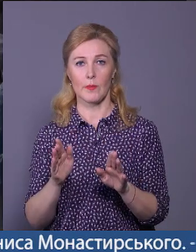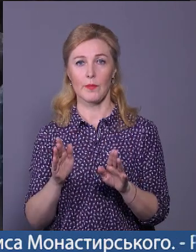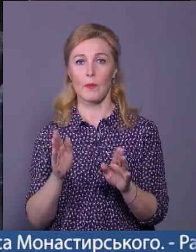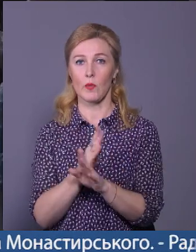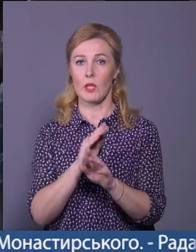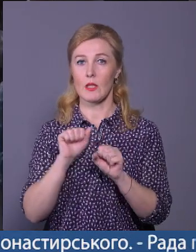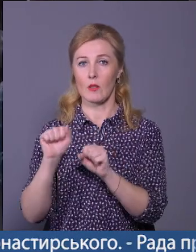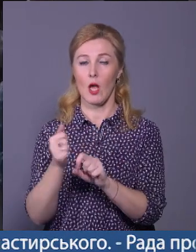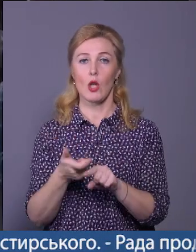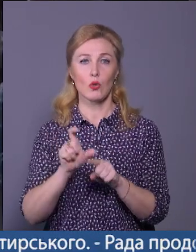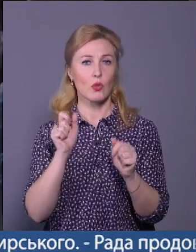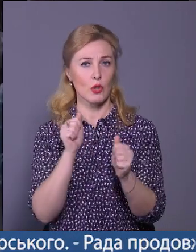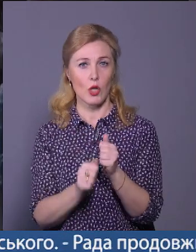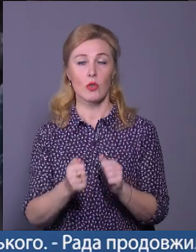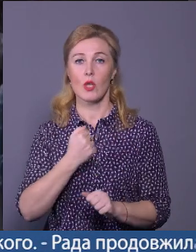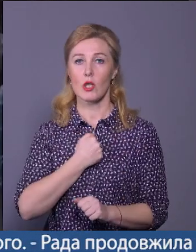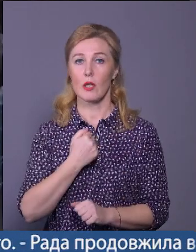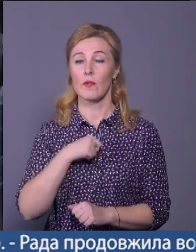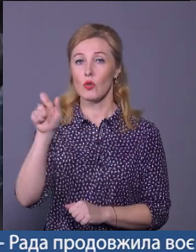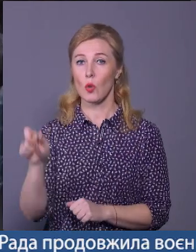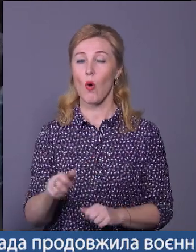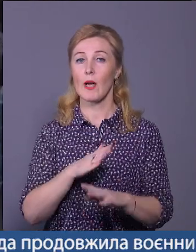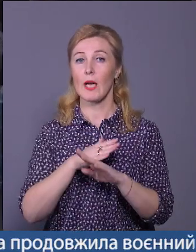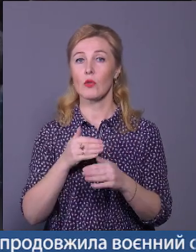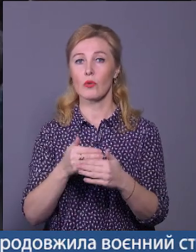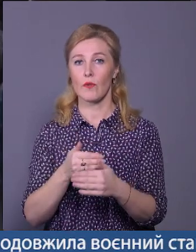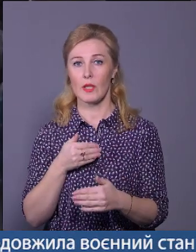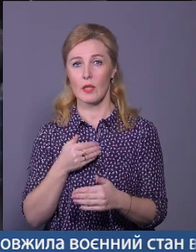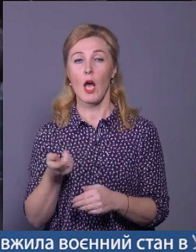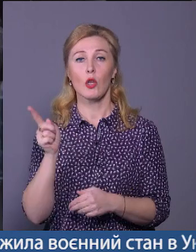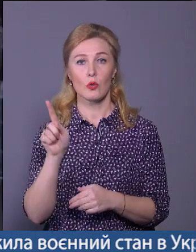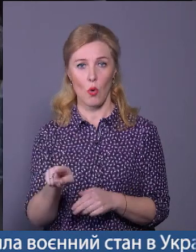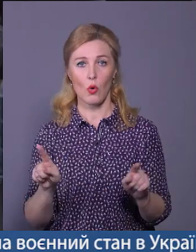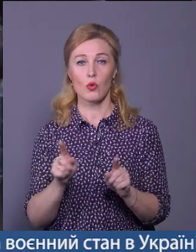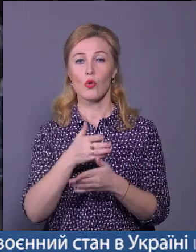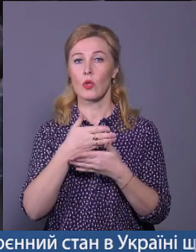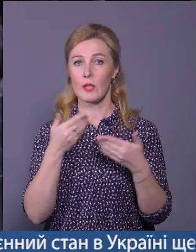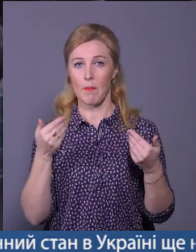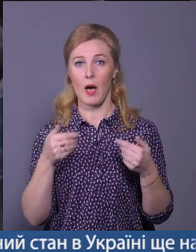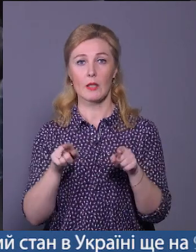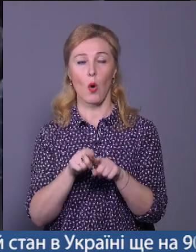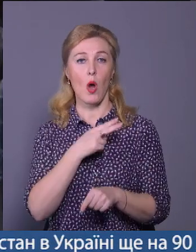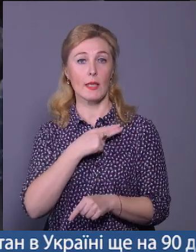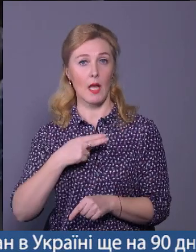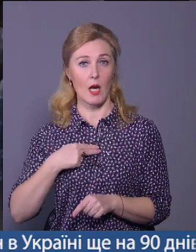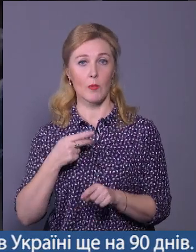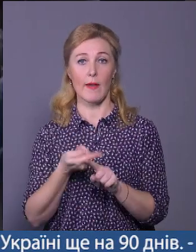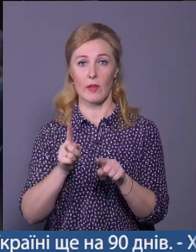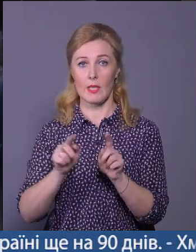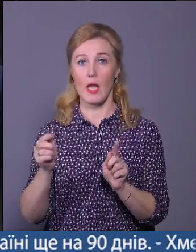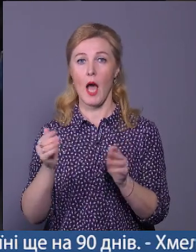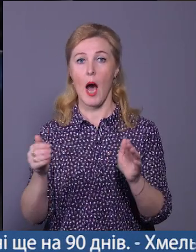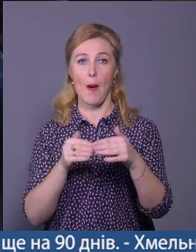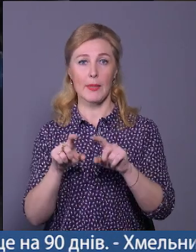повітря. Дуже часто також, на жаль, військові гинуть від того, що немає оклюзійної наліпки в аптечці,